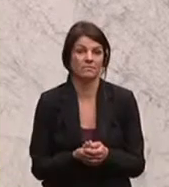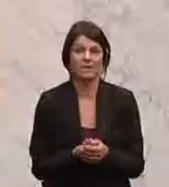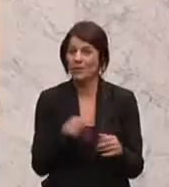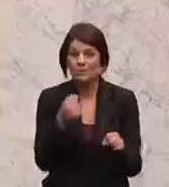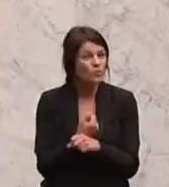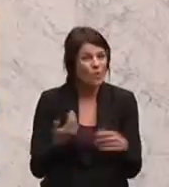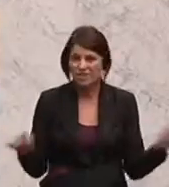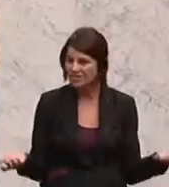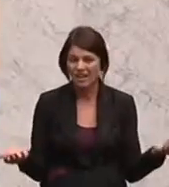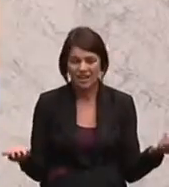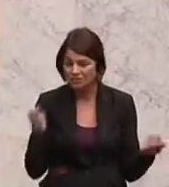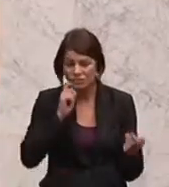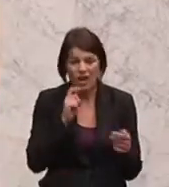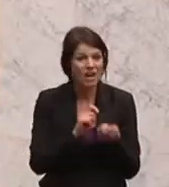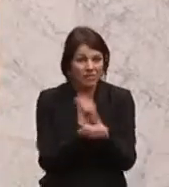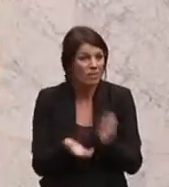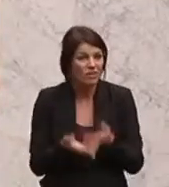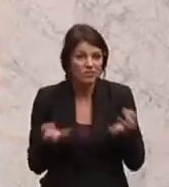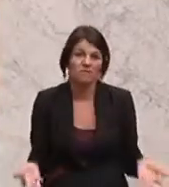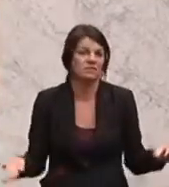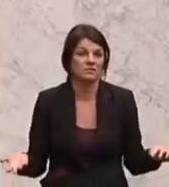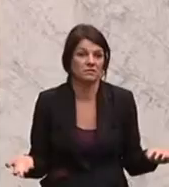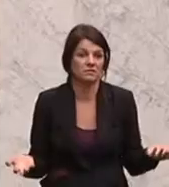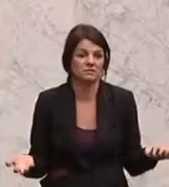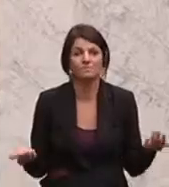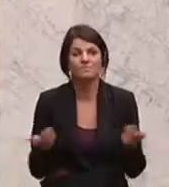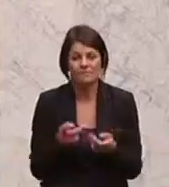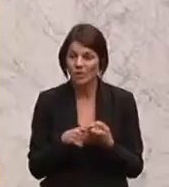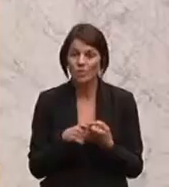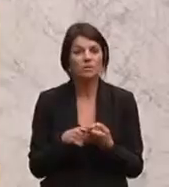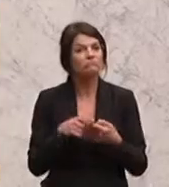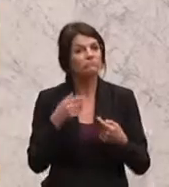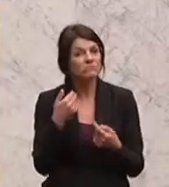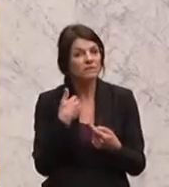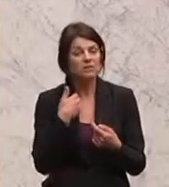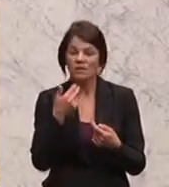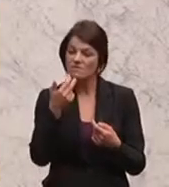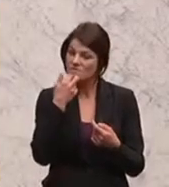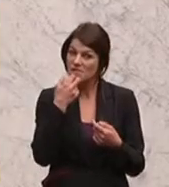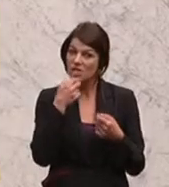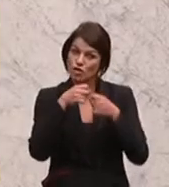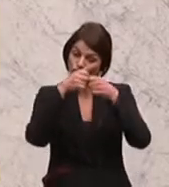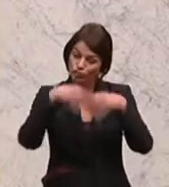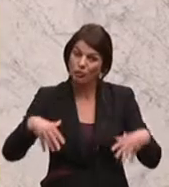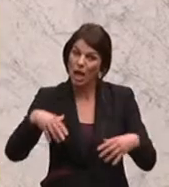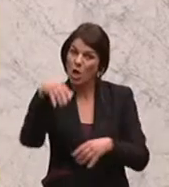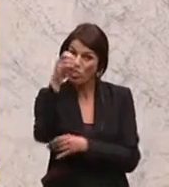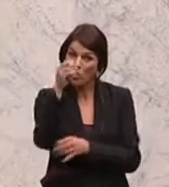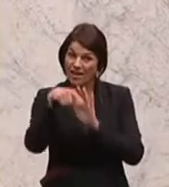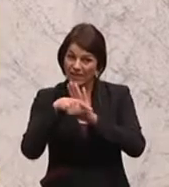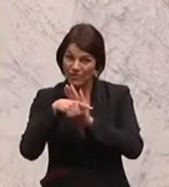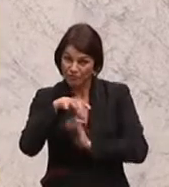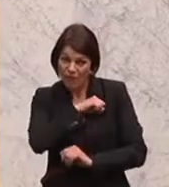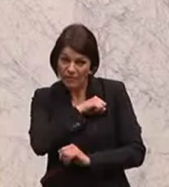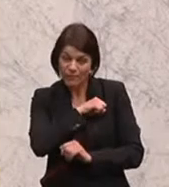Ansonsten greift keine Steuerreform. Und die Erreichung eines strukturellen Nulldefizits